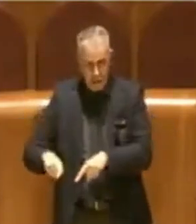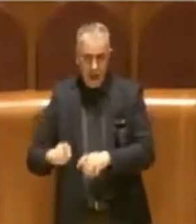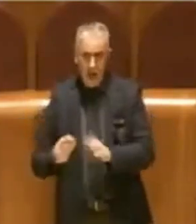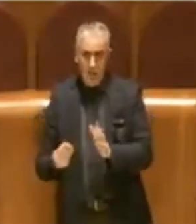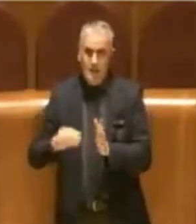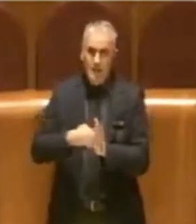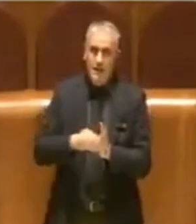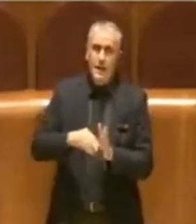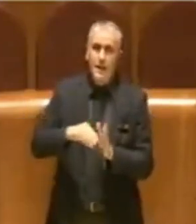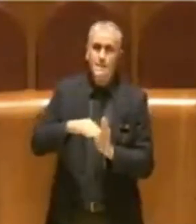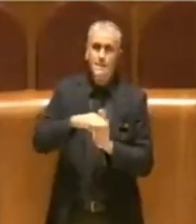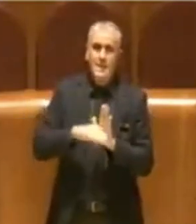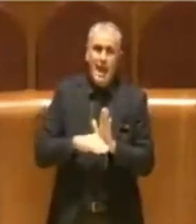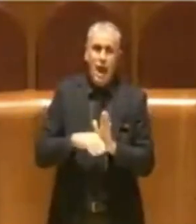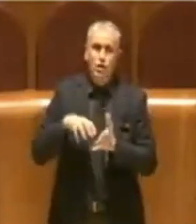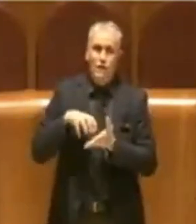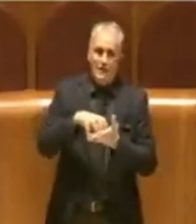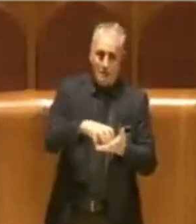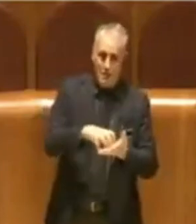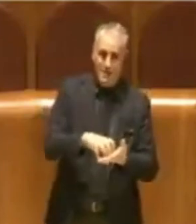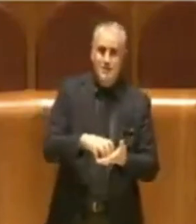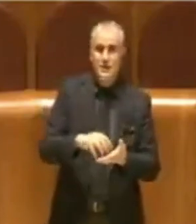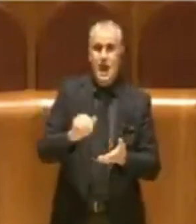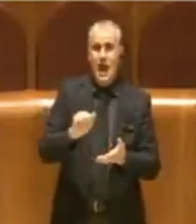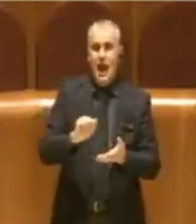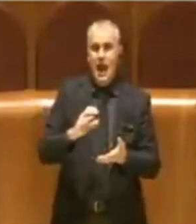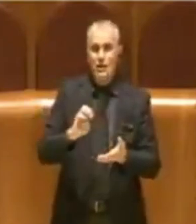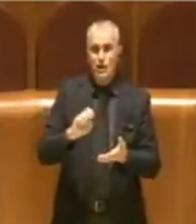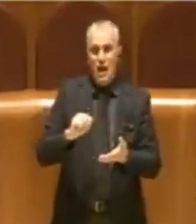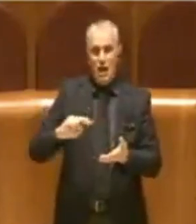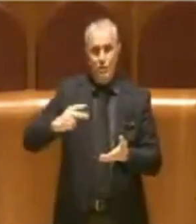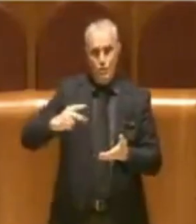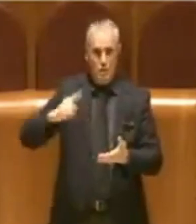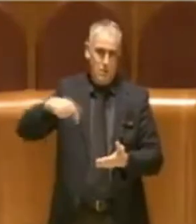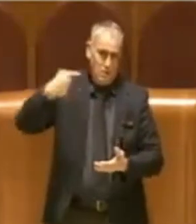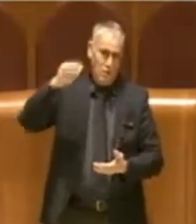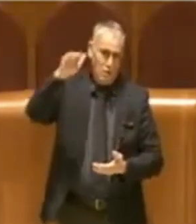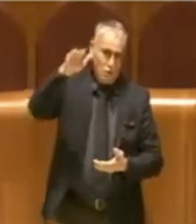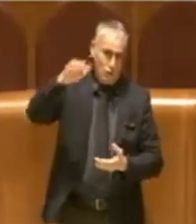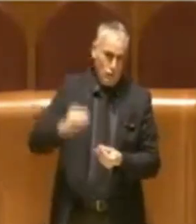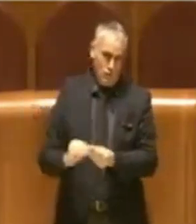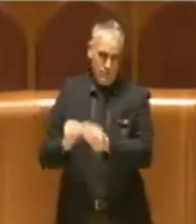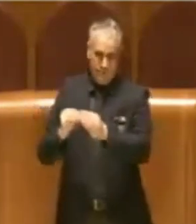di Aceato 2 per la futura realizzazione. Grazie Presidente.